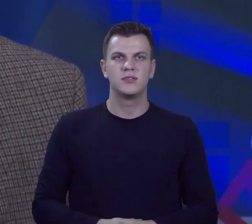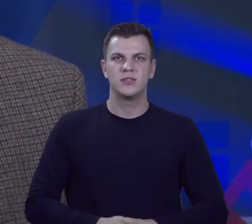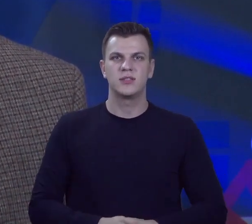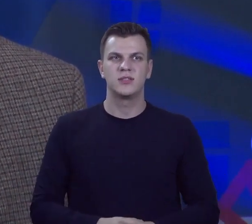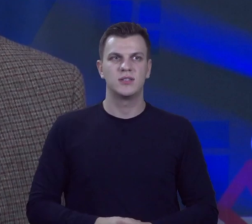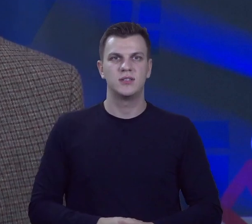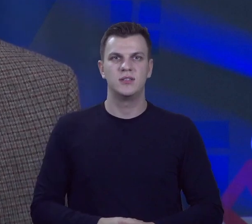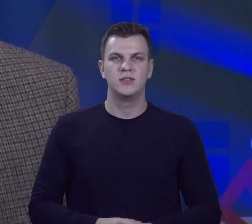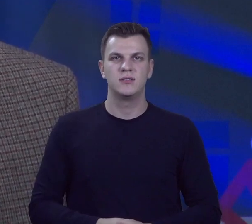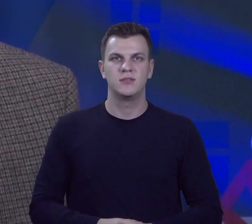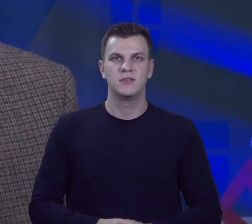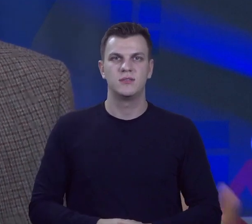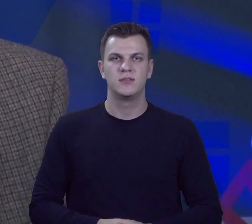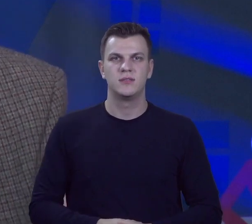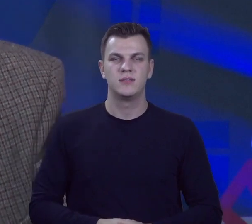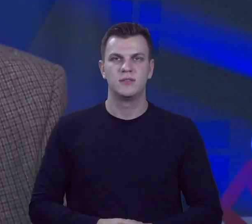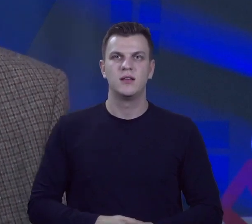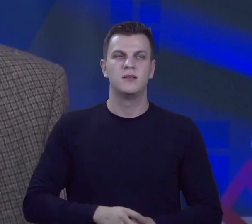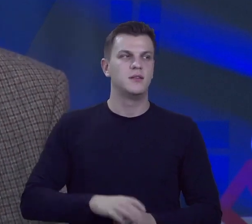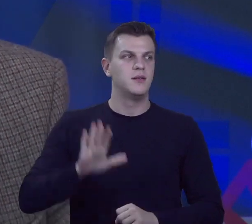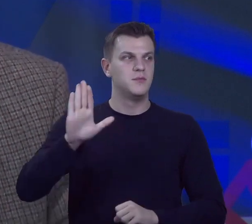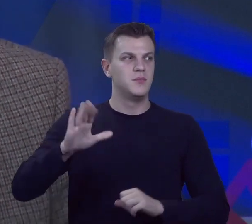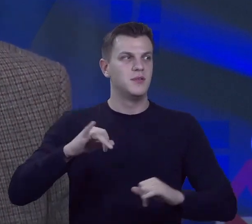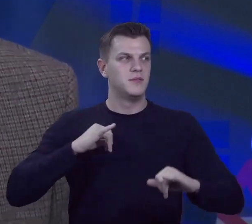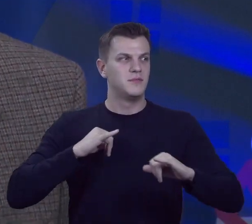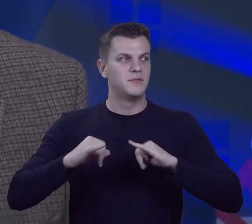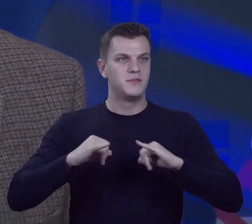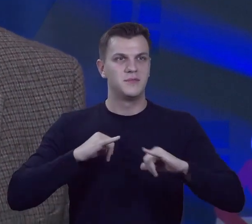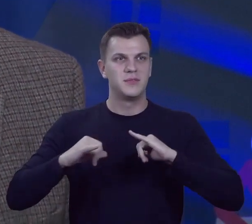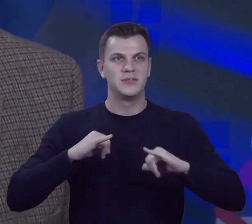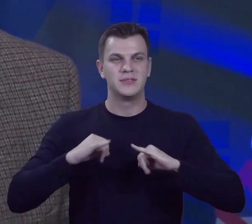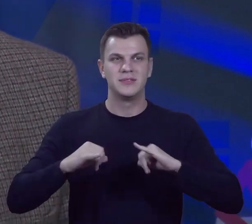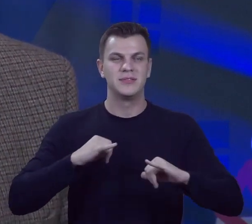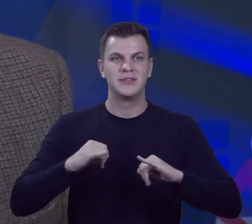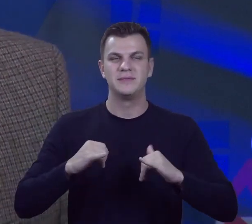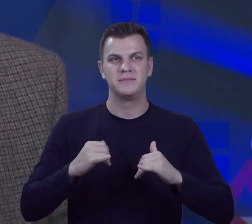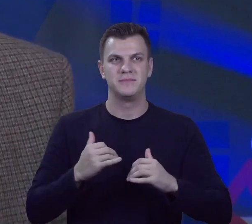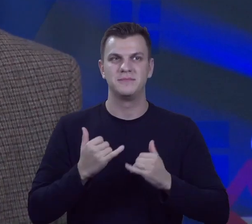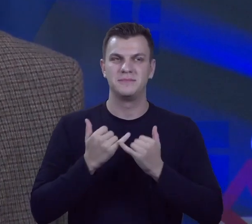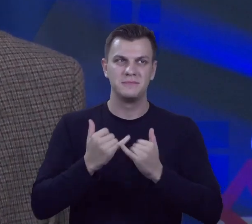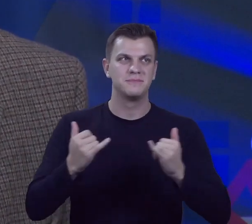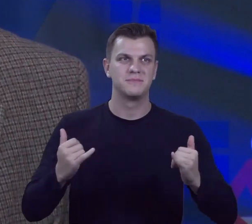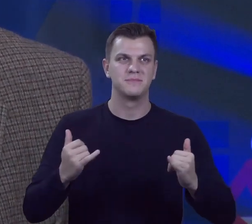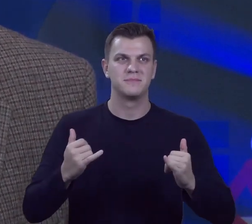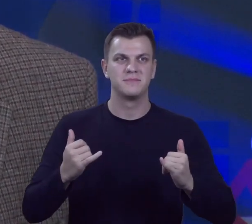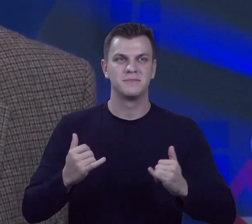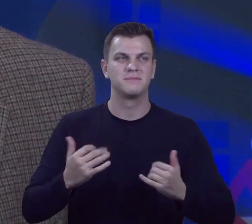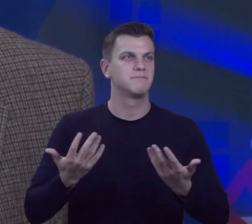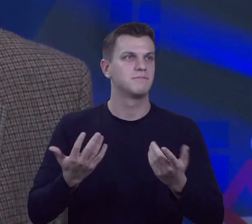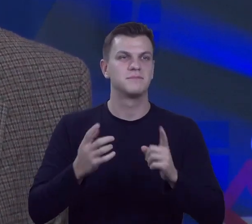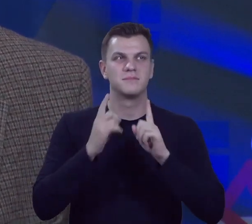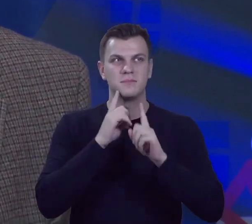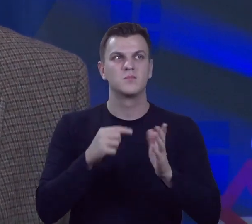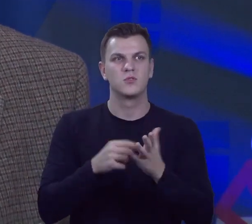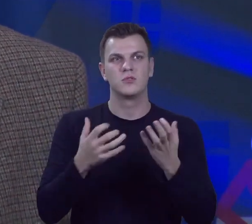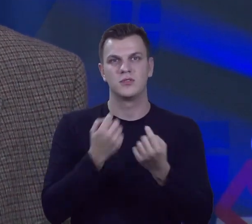uchwałodawczą, tak? Ustawodawczą. Tak może wnieść jakiś projekt, tak? Swój. Inicjatywy oczywiście o tym chciałem powiedzieć.